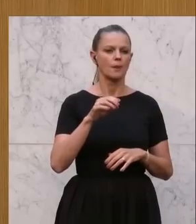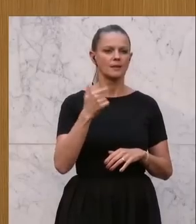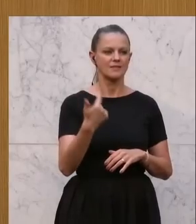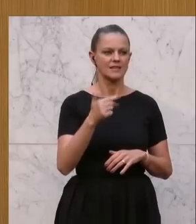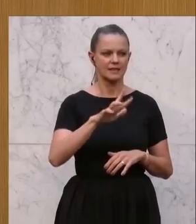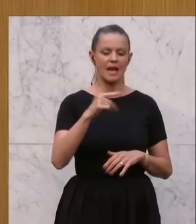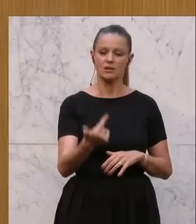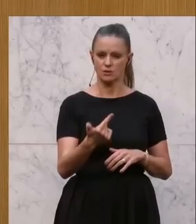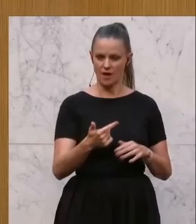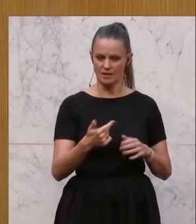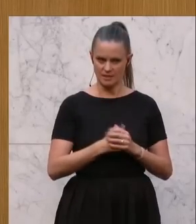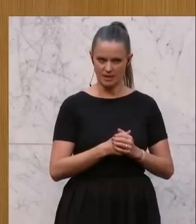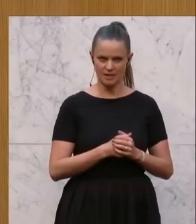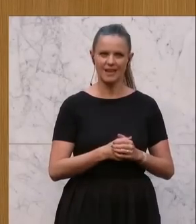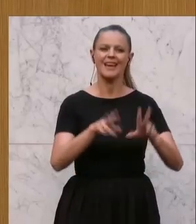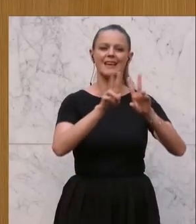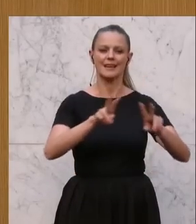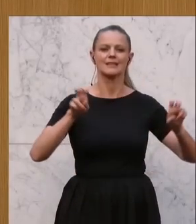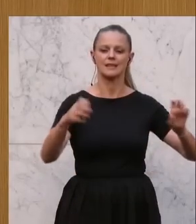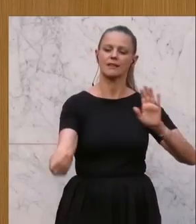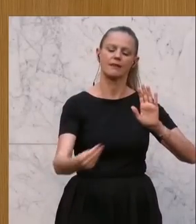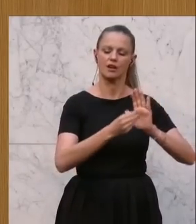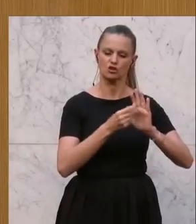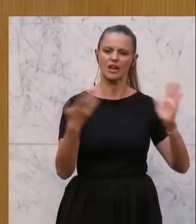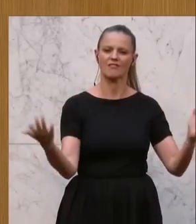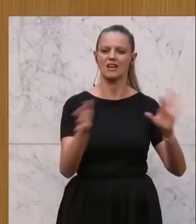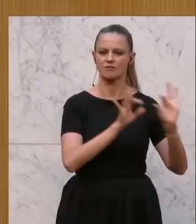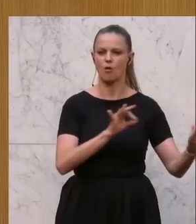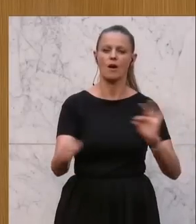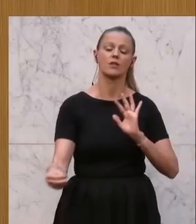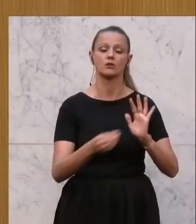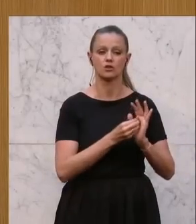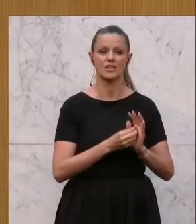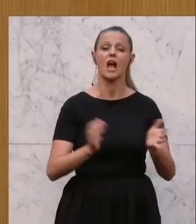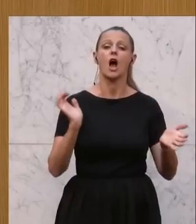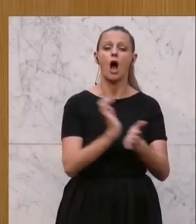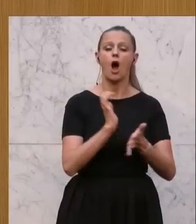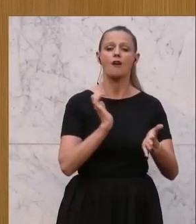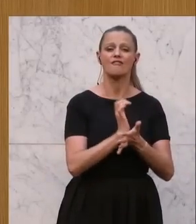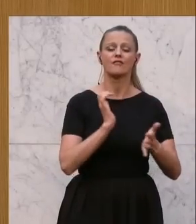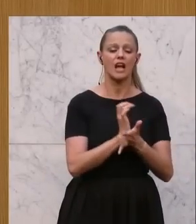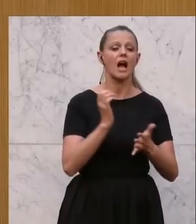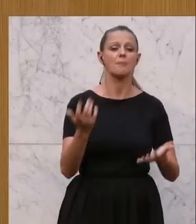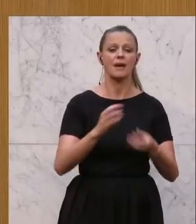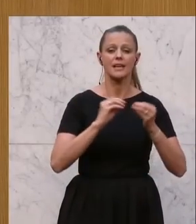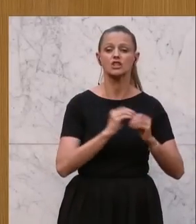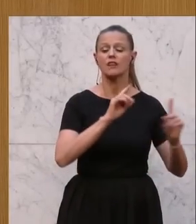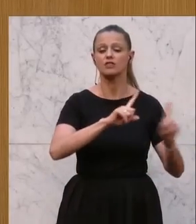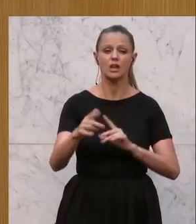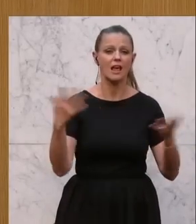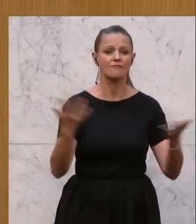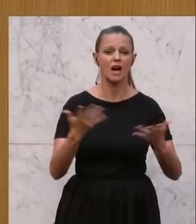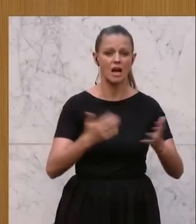Geschätzte Kolleginnen und Kollegen, ich zitiere auch aus dieser Verordnung, was ist die Aufgabe dieser Geschäftsstelle?